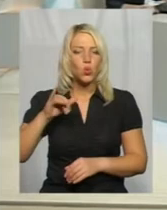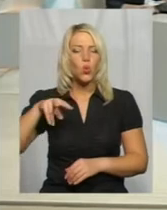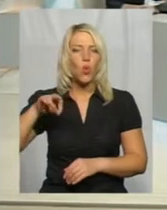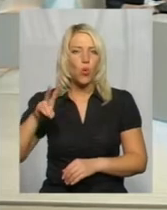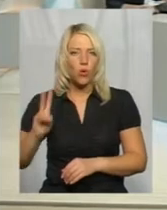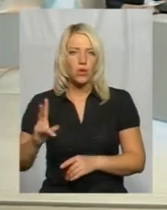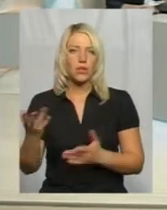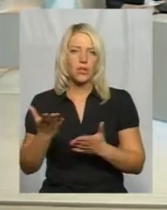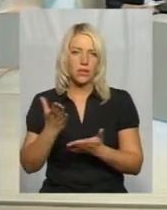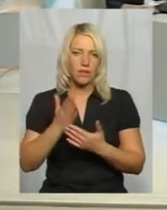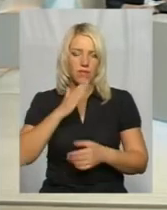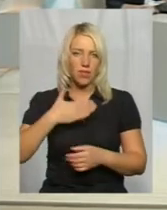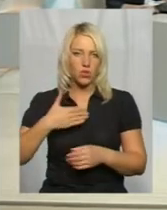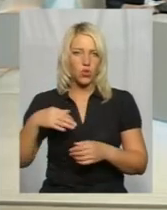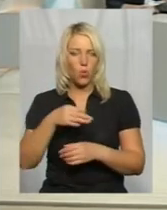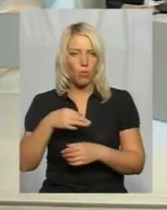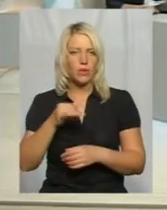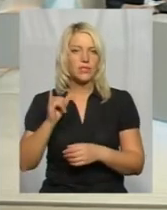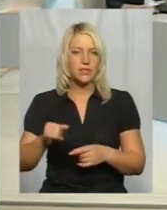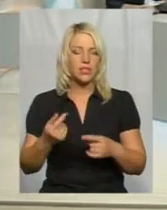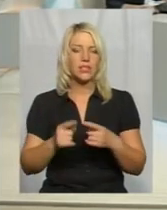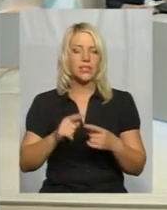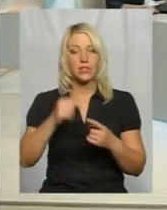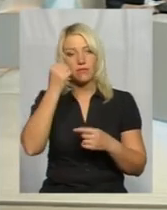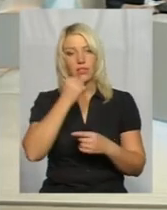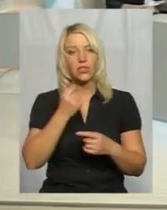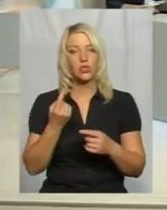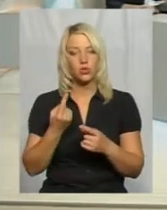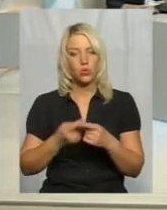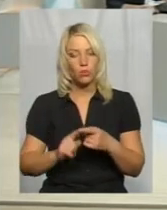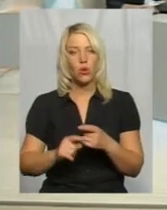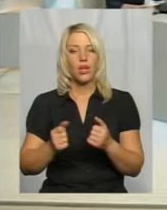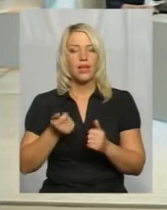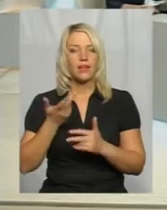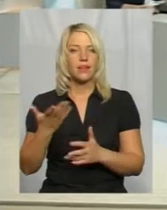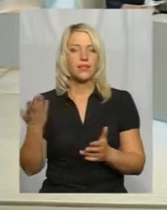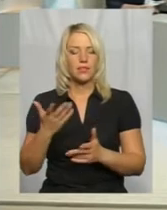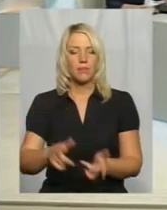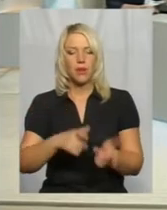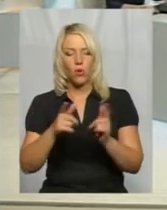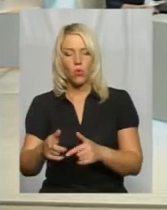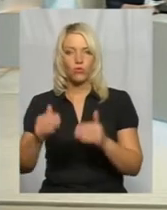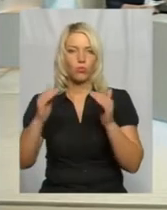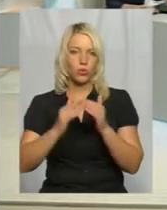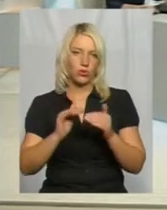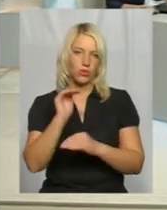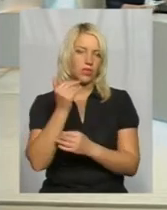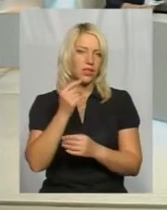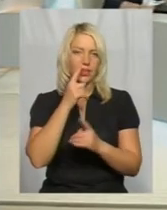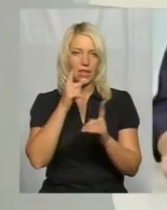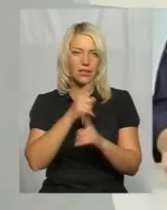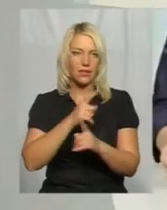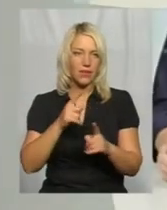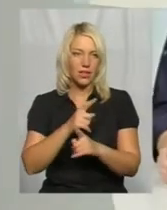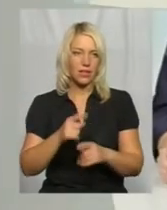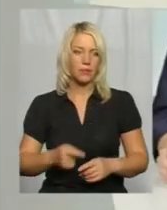області. І завдяки цьому кількість тих дітей, які переводяться в будинок дитини, досить невелика. Громадська